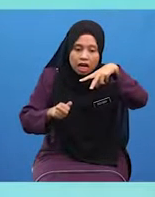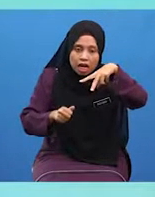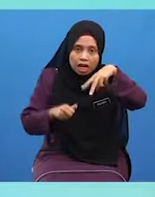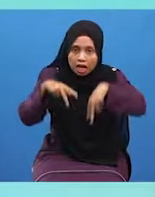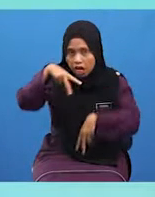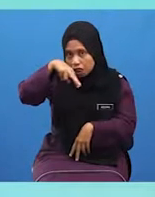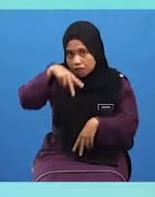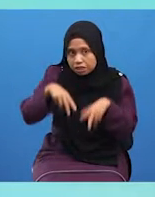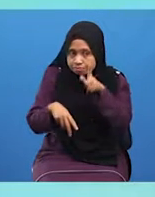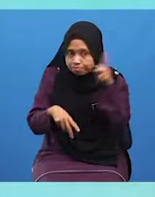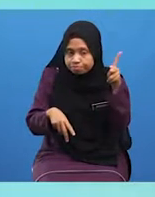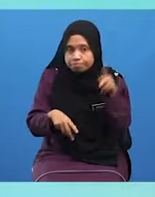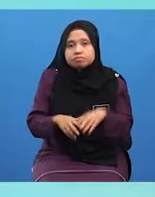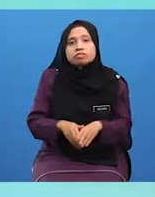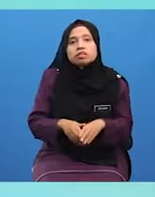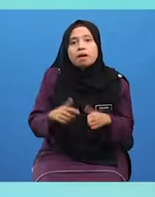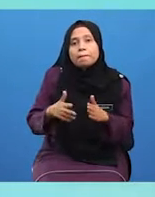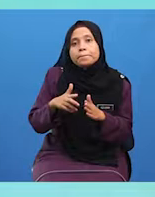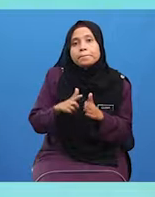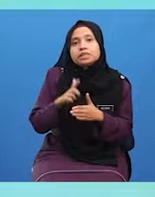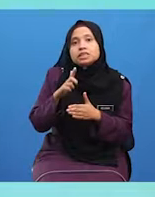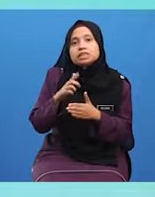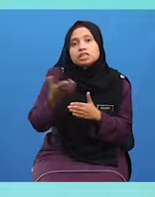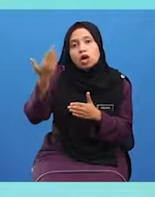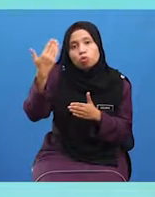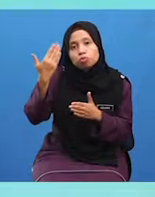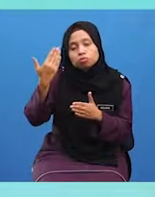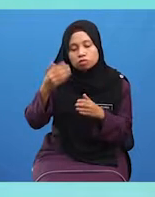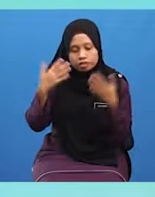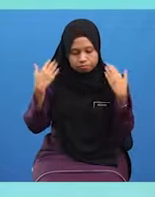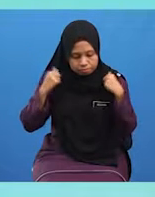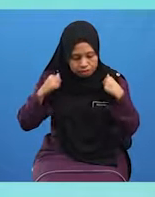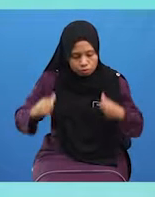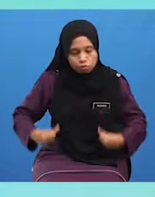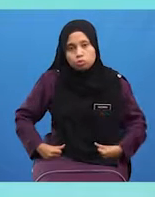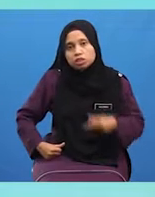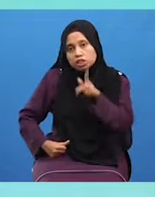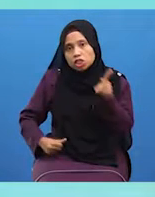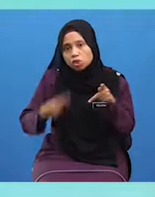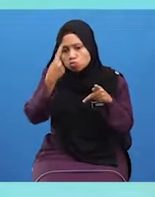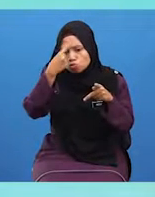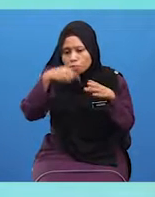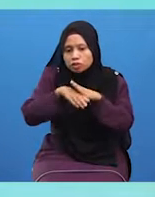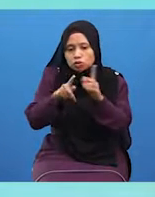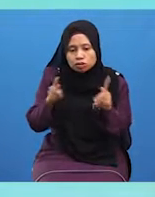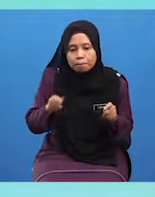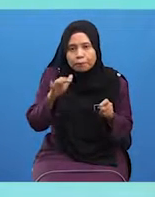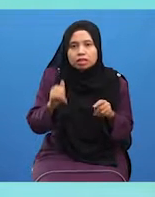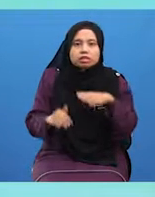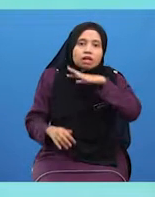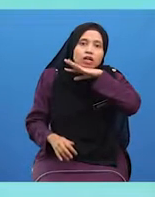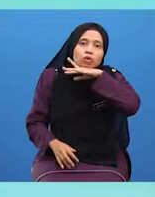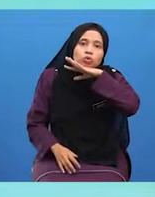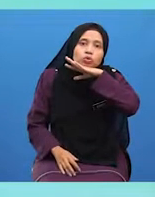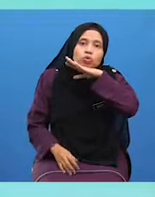Kaki Kiri Pendahulukan Anggota Kiri Untuk Ketempat Yang Kotor Atau